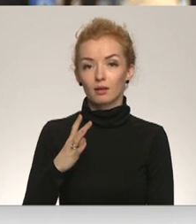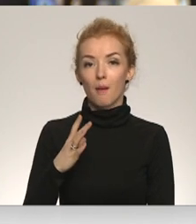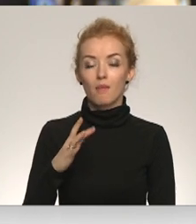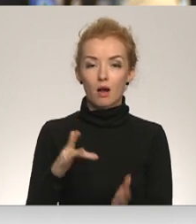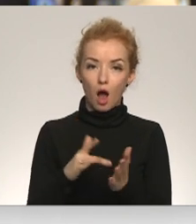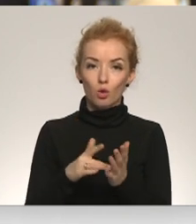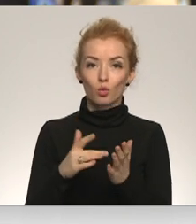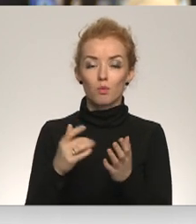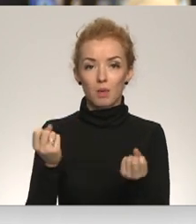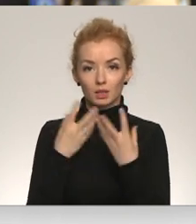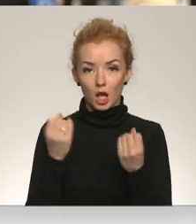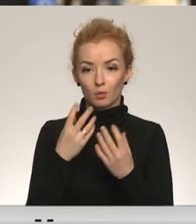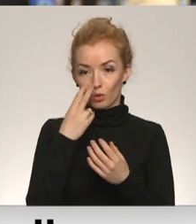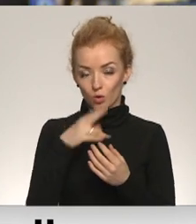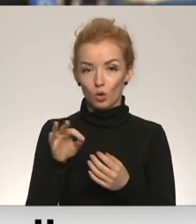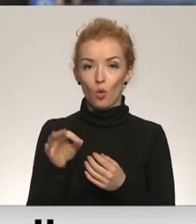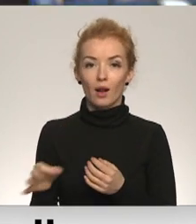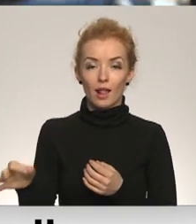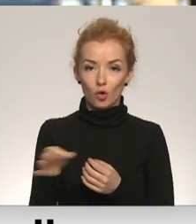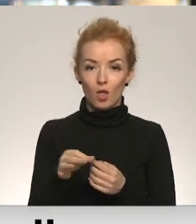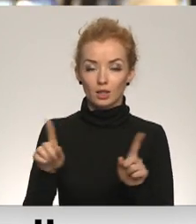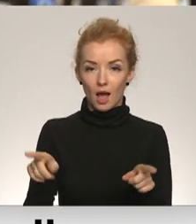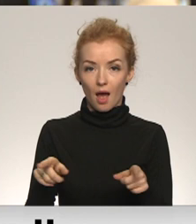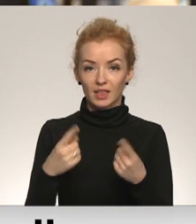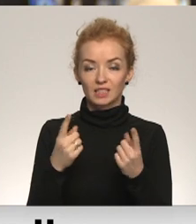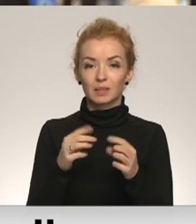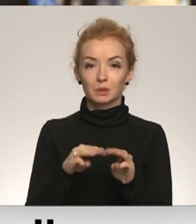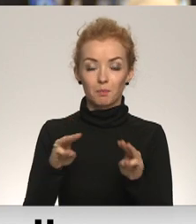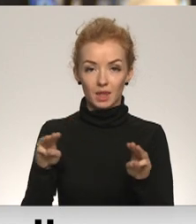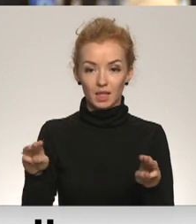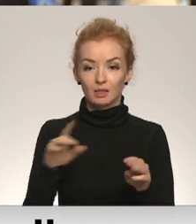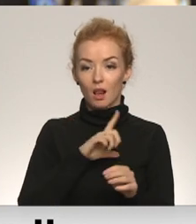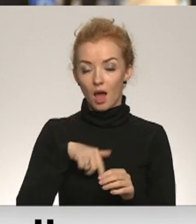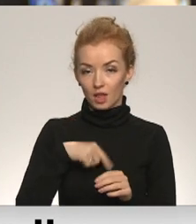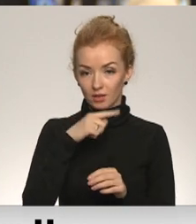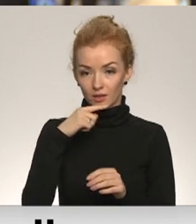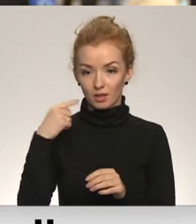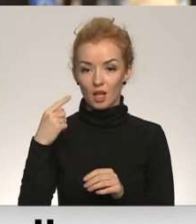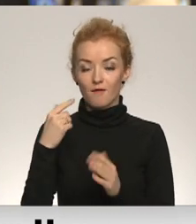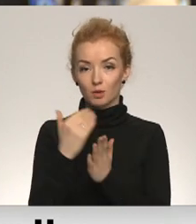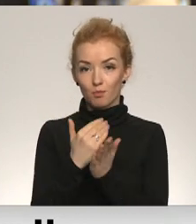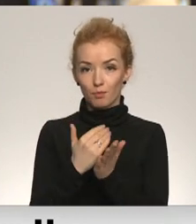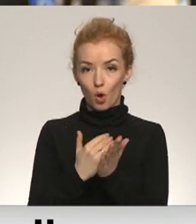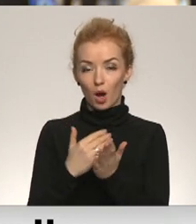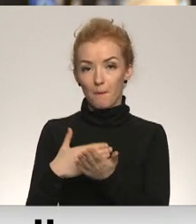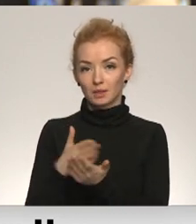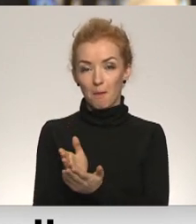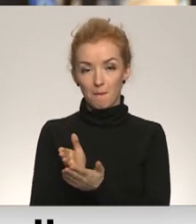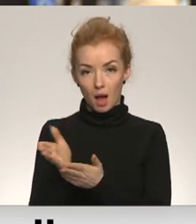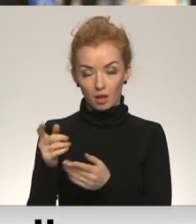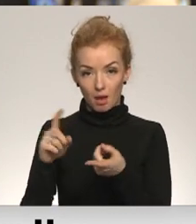iestādes. Mūsu gadījumā ir regionāli satistības ministrie Latvijas-Krievijas programmas departaments.